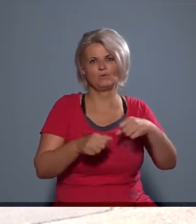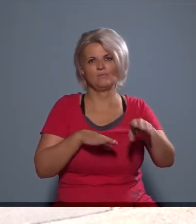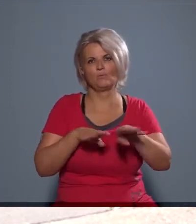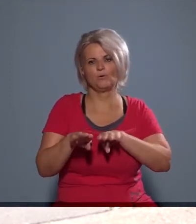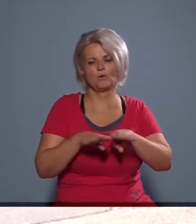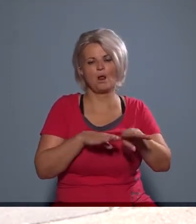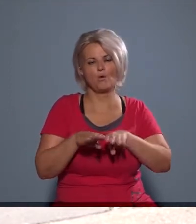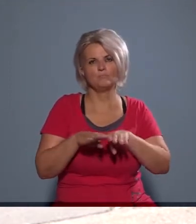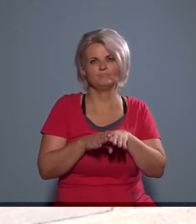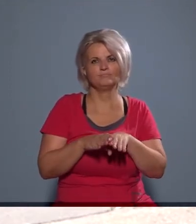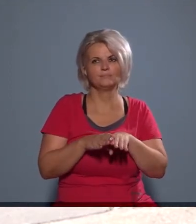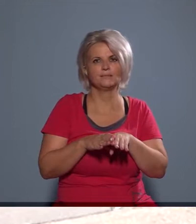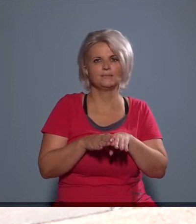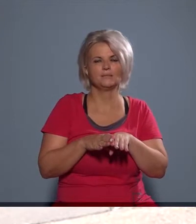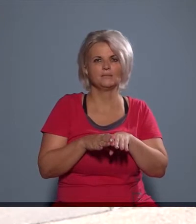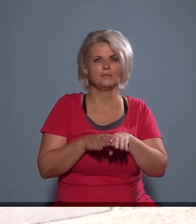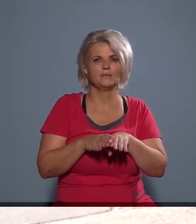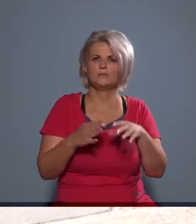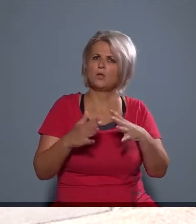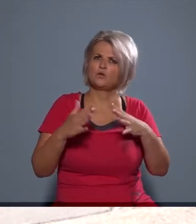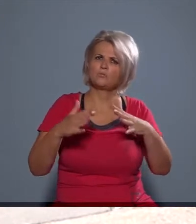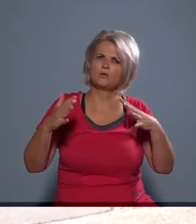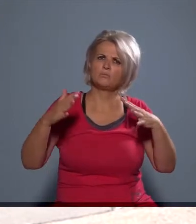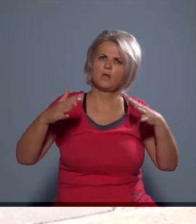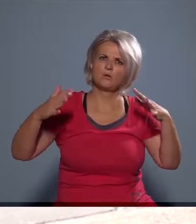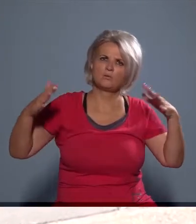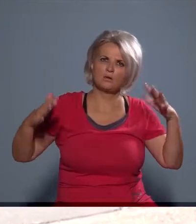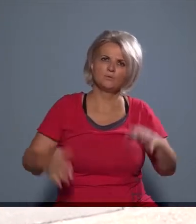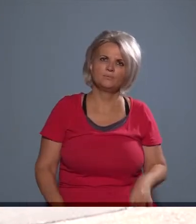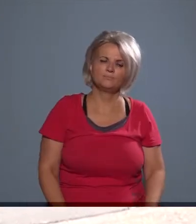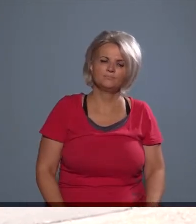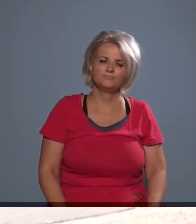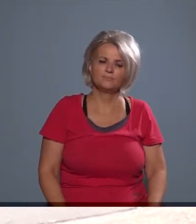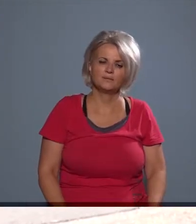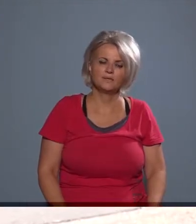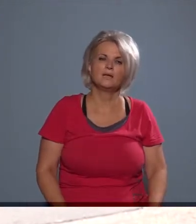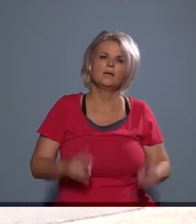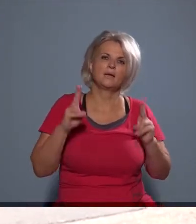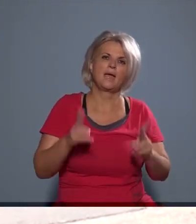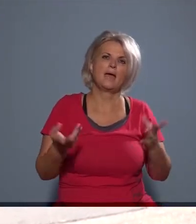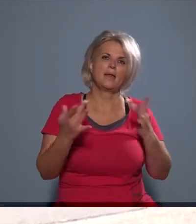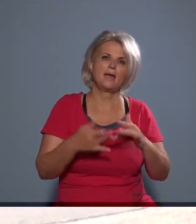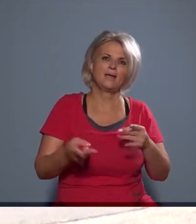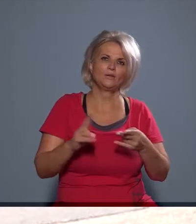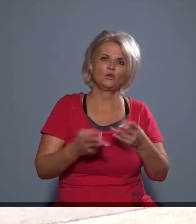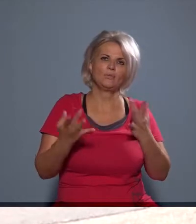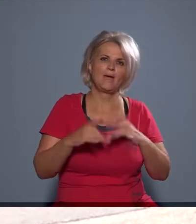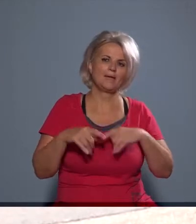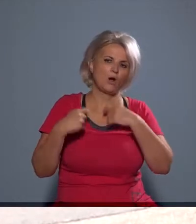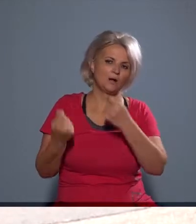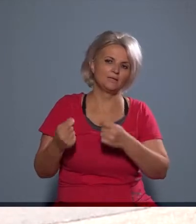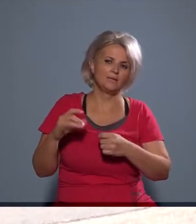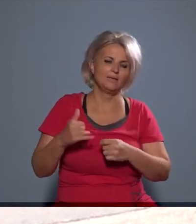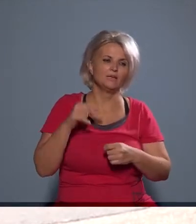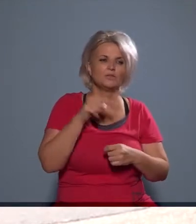forgalom vagy gépjármű közlekedése egyre nagyobb igényen jelentkezett, tehát nekik kellett helyet biztosítani, illetve az